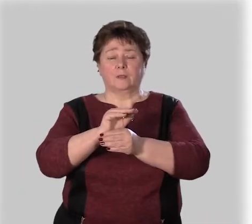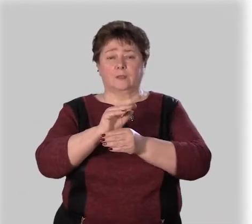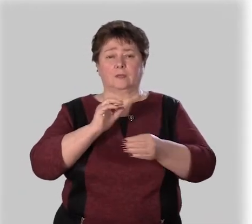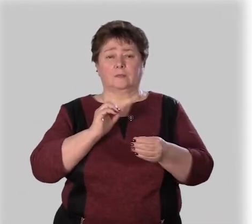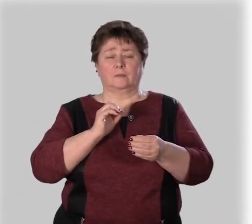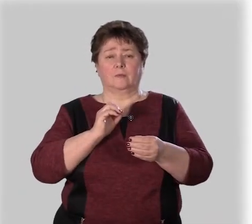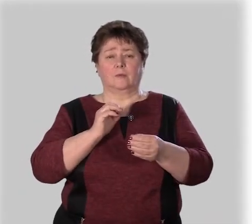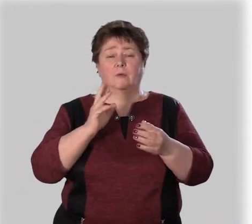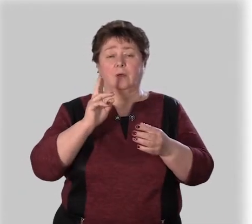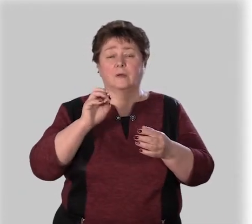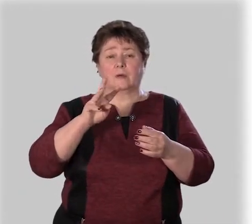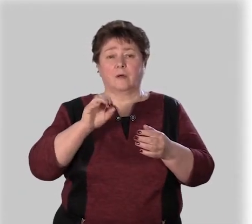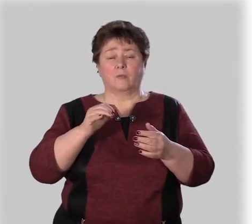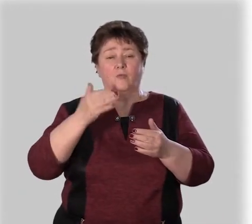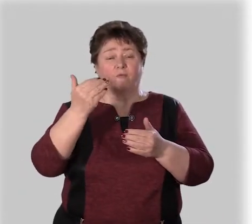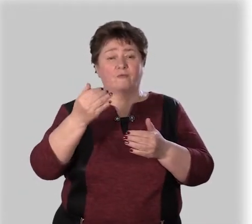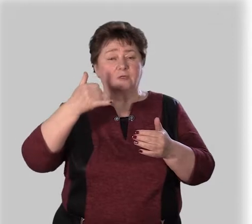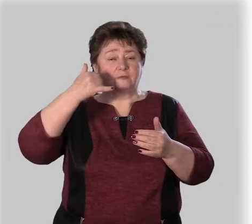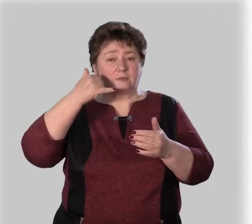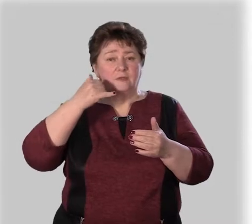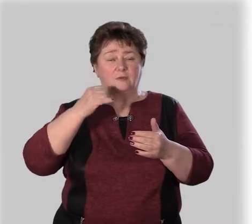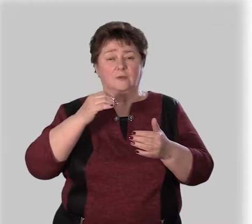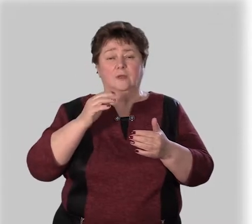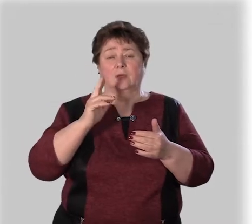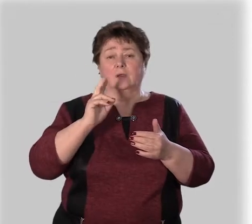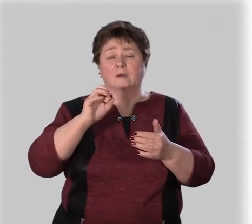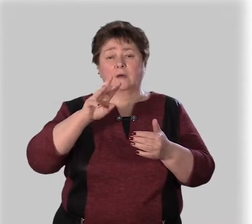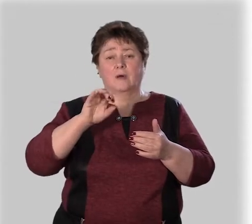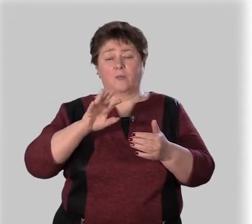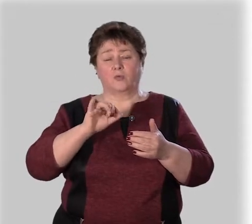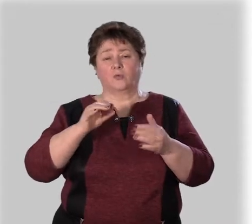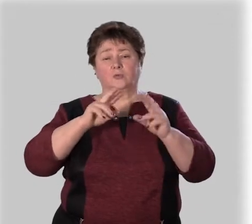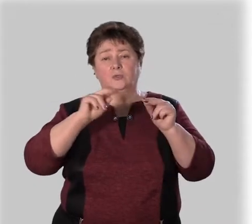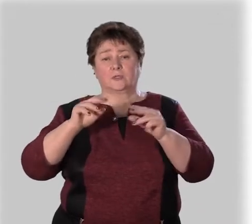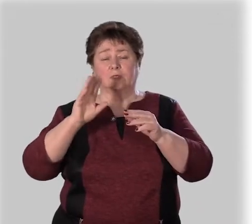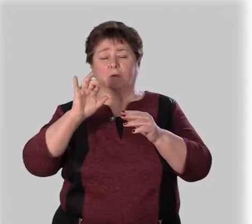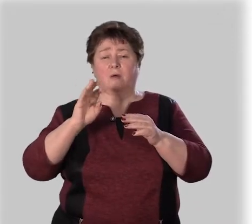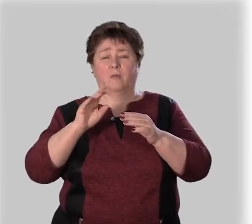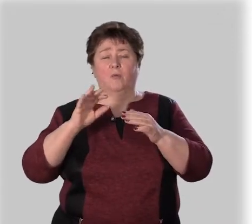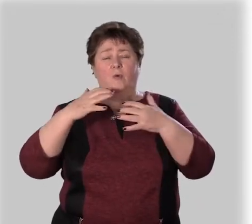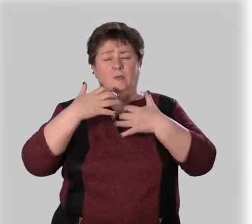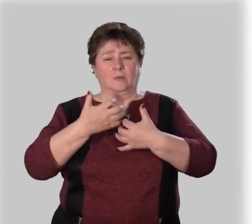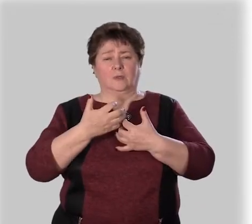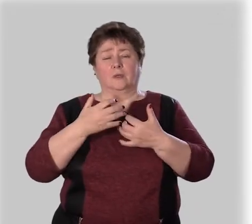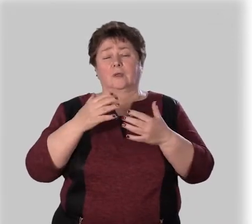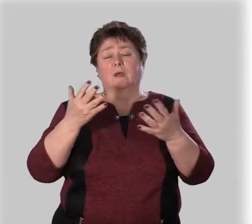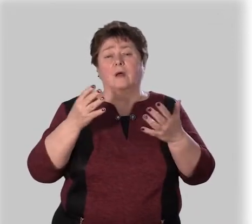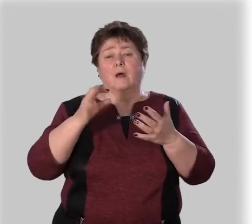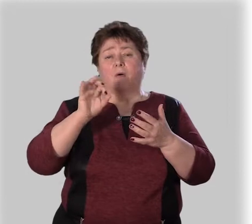Дополнениями. Кому вы звоните? Кому счастье, кому ненастье.